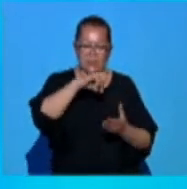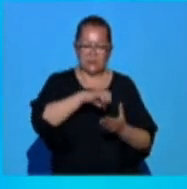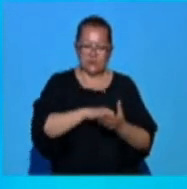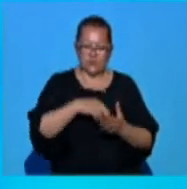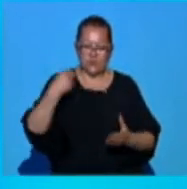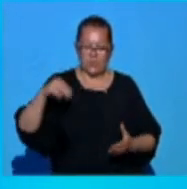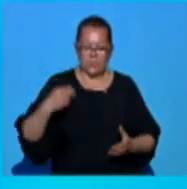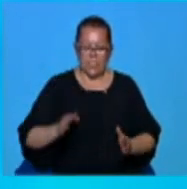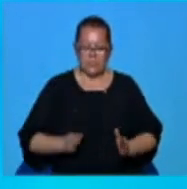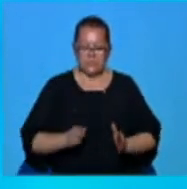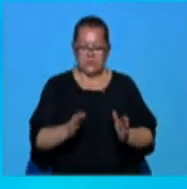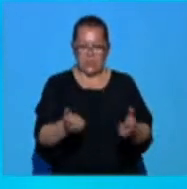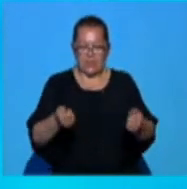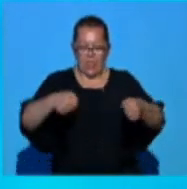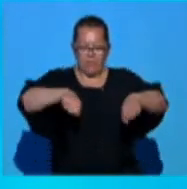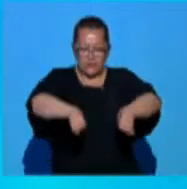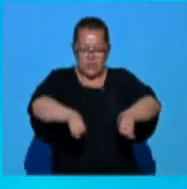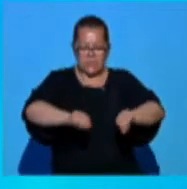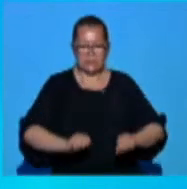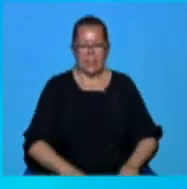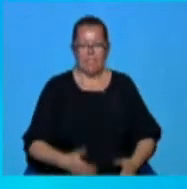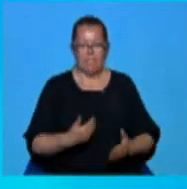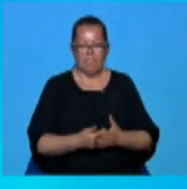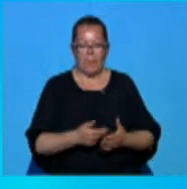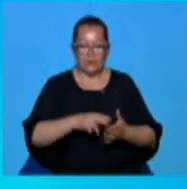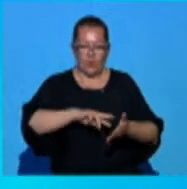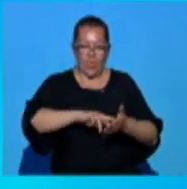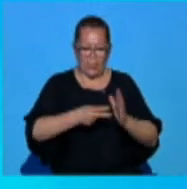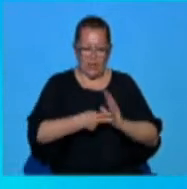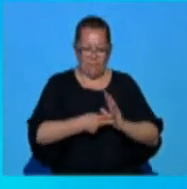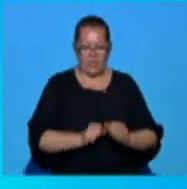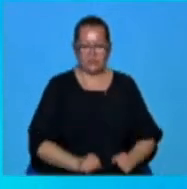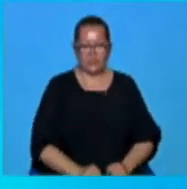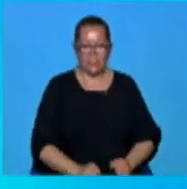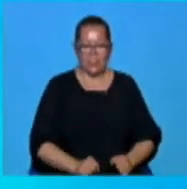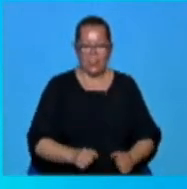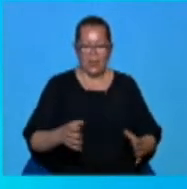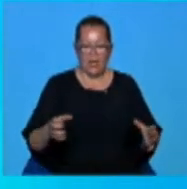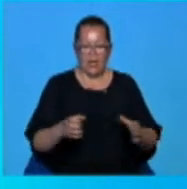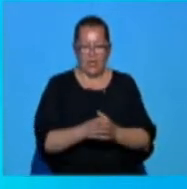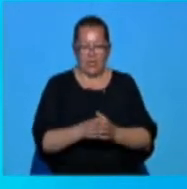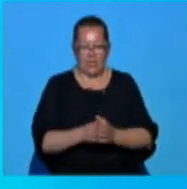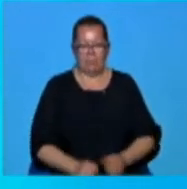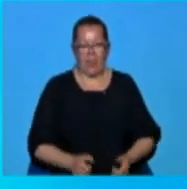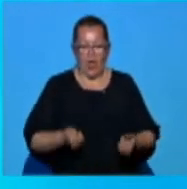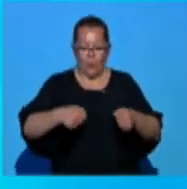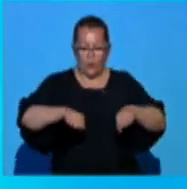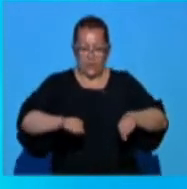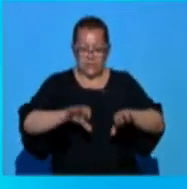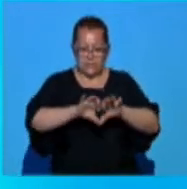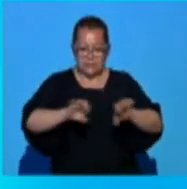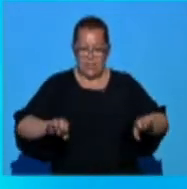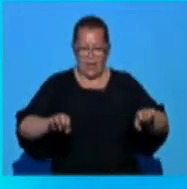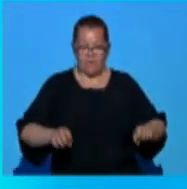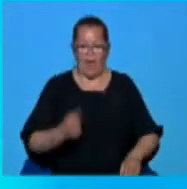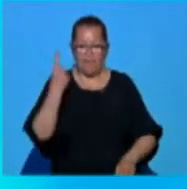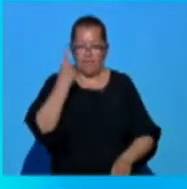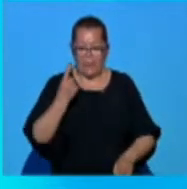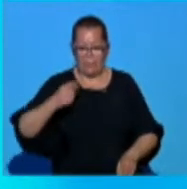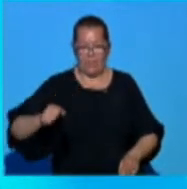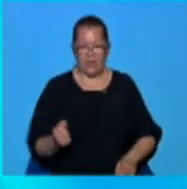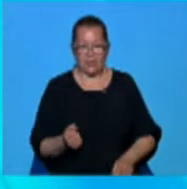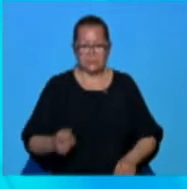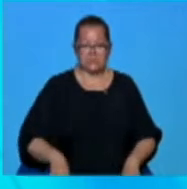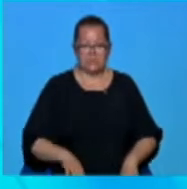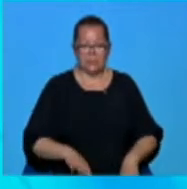iar strada pe care s-a produs incidentul a fost închisă. Pentru a remedia avaria, echipele de intervenție au închis vana centrală de alimentare cu gaz. Avarie